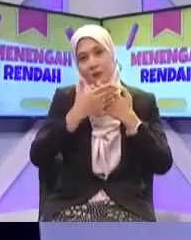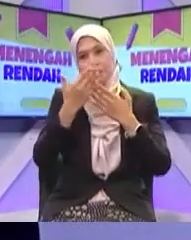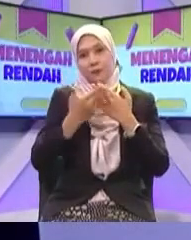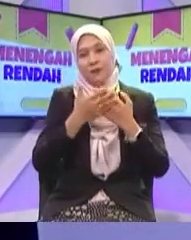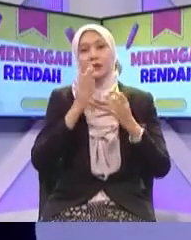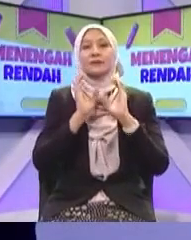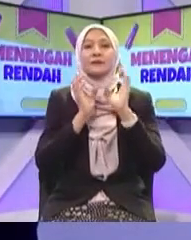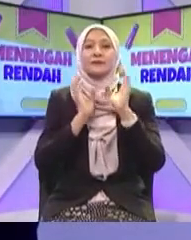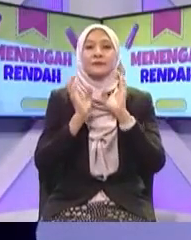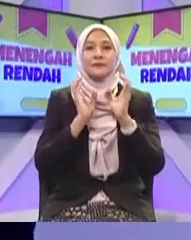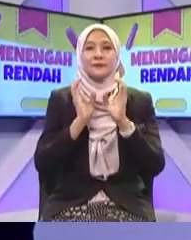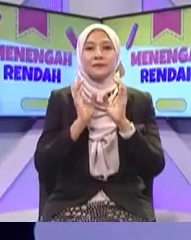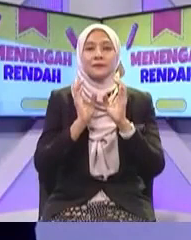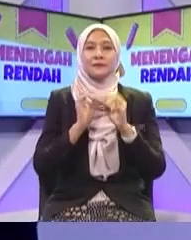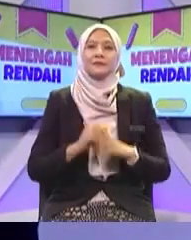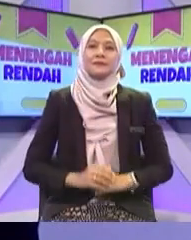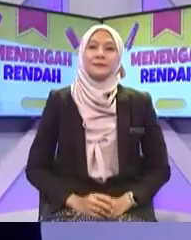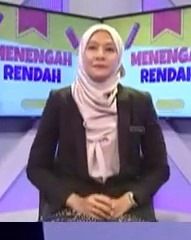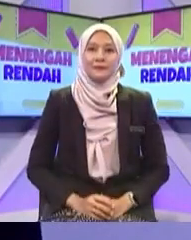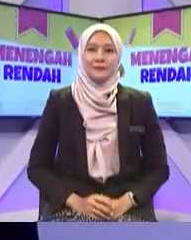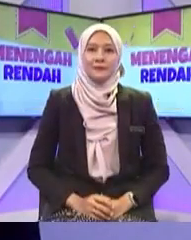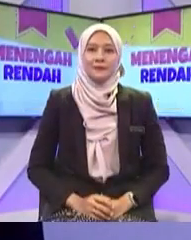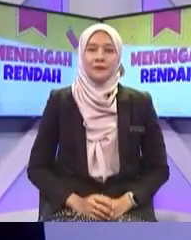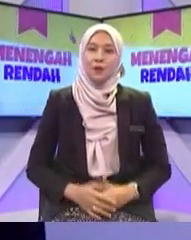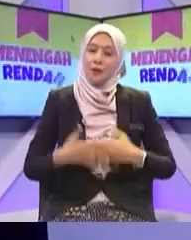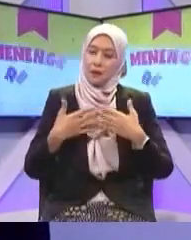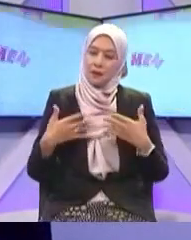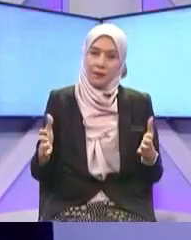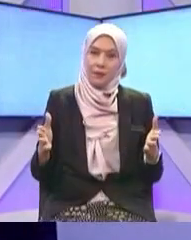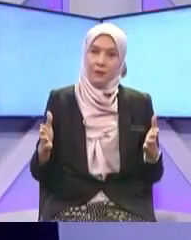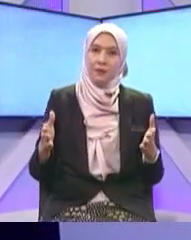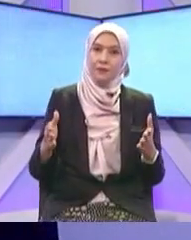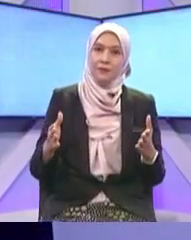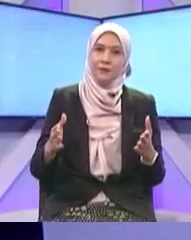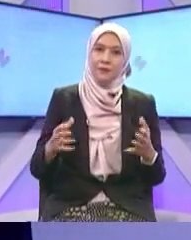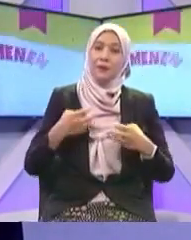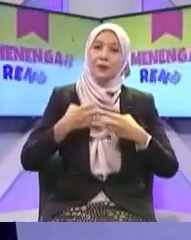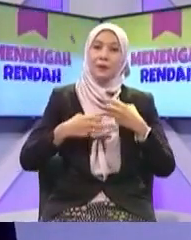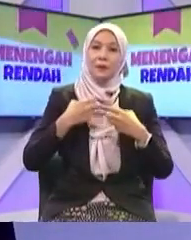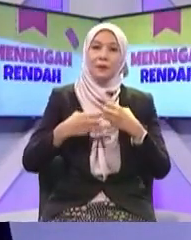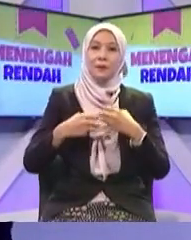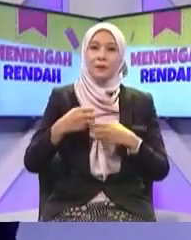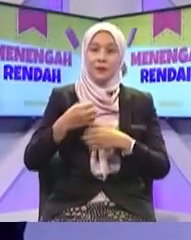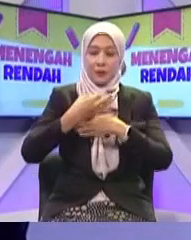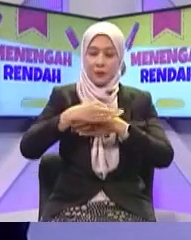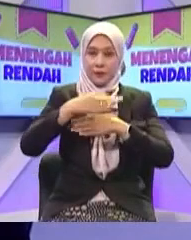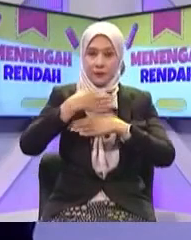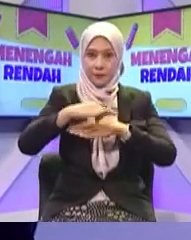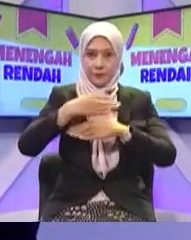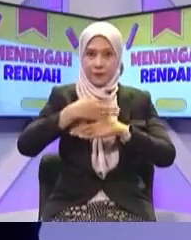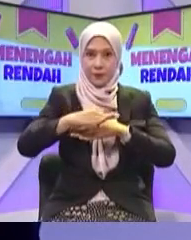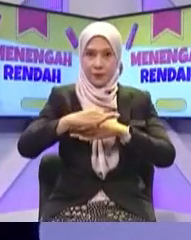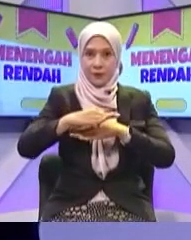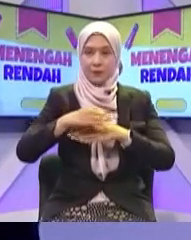Komunikasi Seterusnya adalah Mesin fax Sedang modern sikit Dan Ifa dah Murid-murid di rumah Dah modern